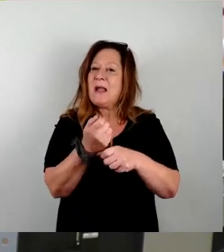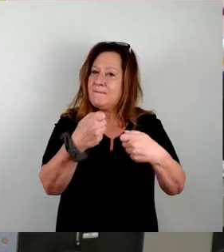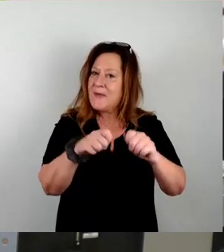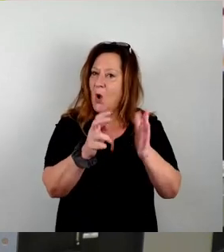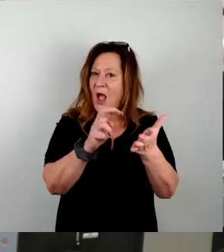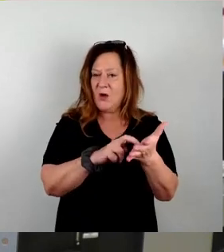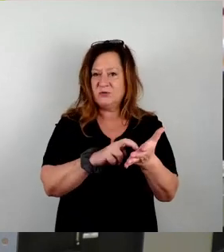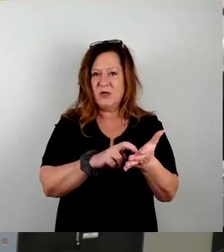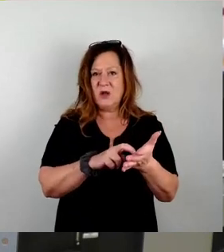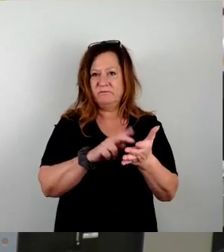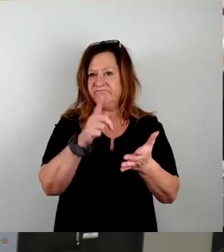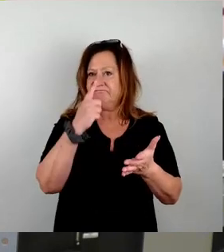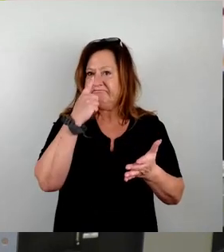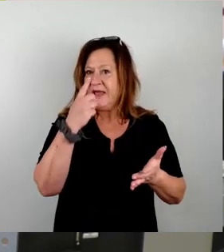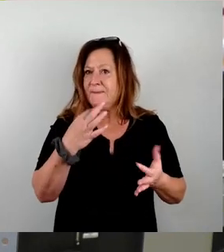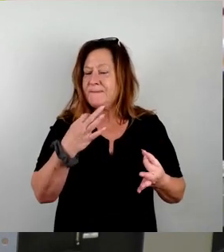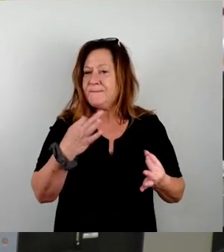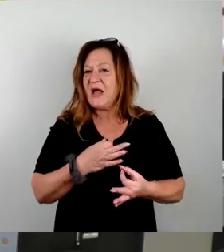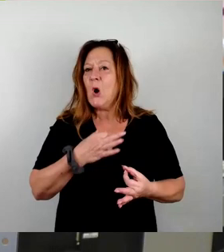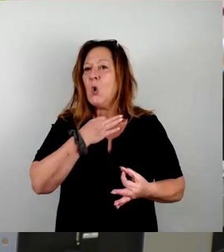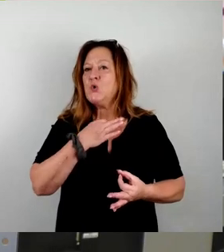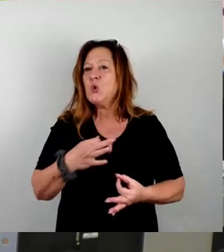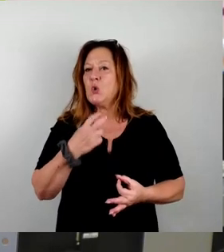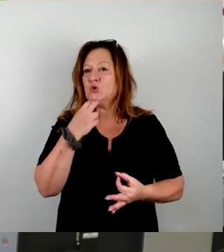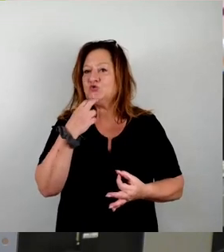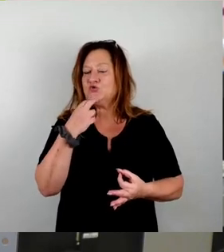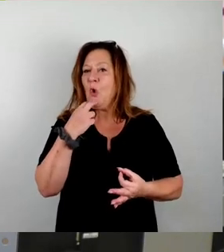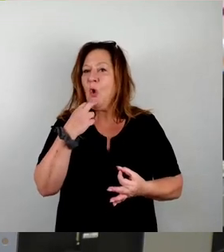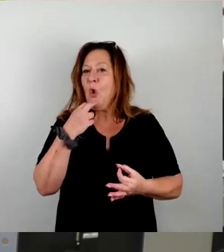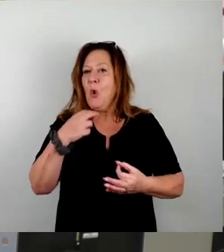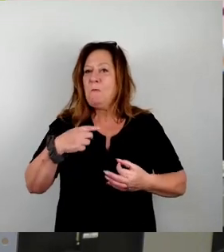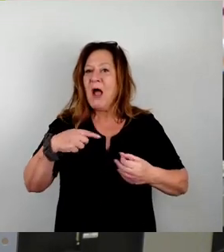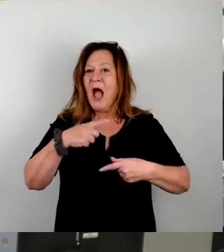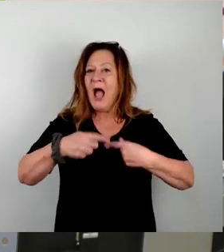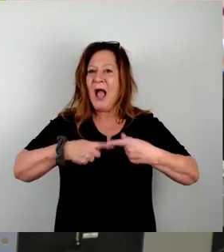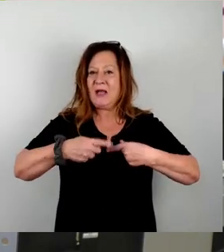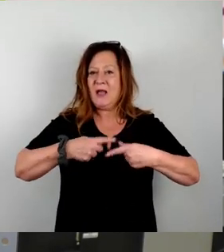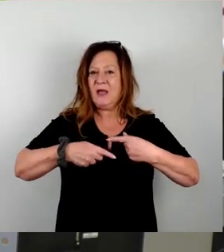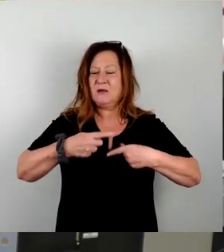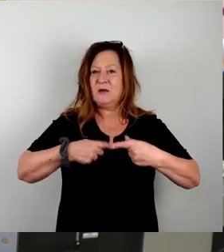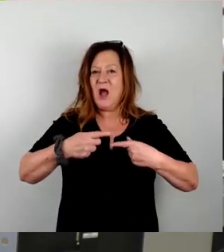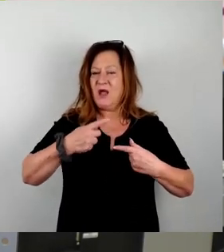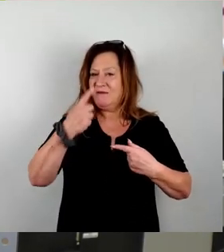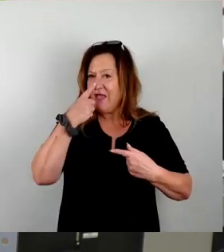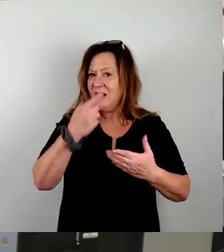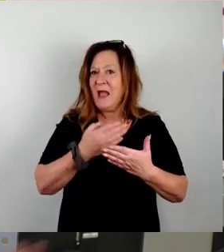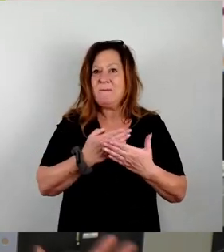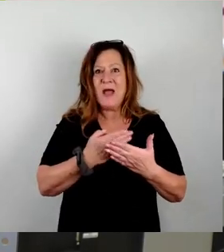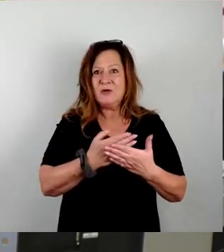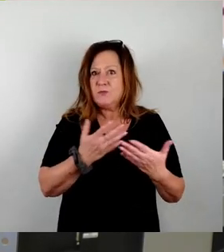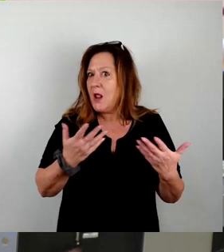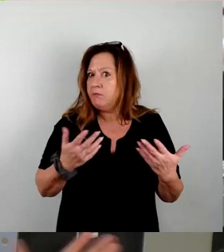Notstromaggregat dort überhaupt? Nämlich nur genau dann, wenn wir einen langfristigen, unvorhergesehenen, unkontrollierten und